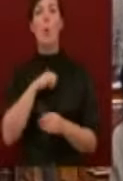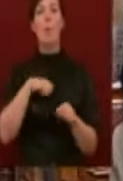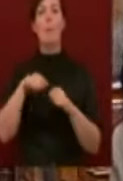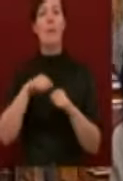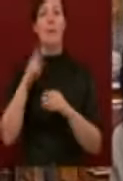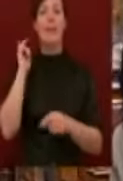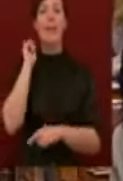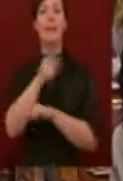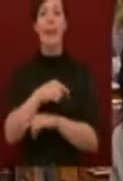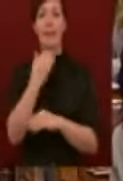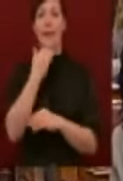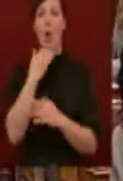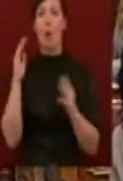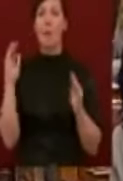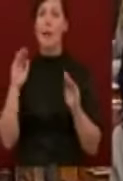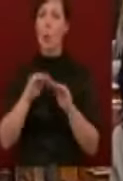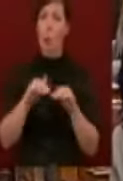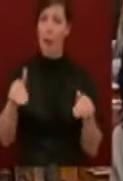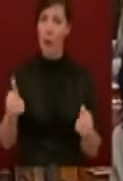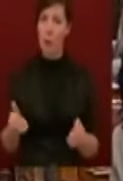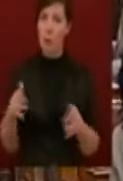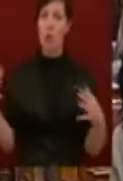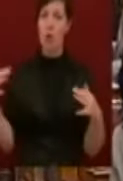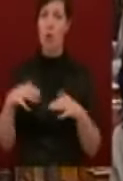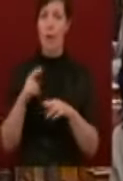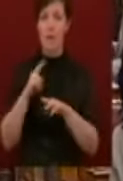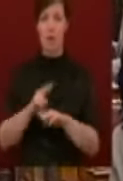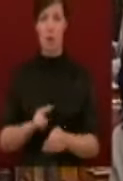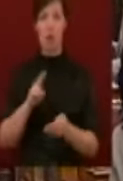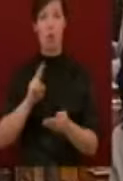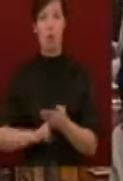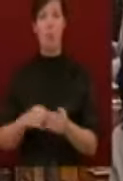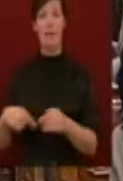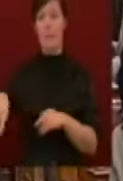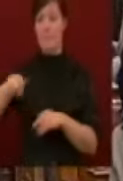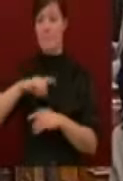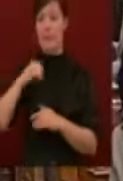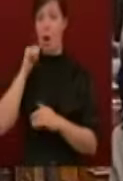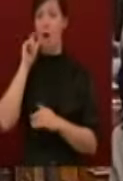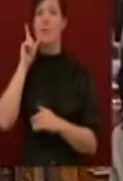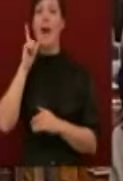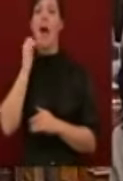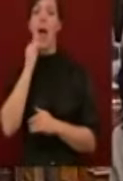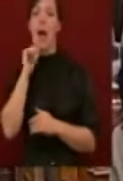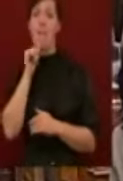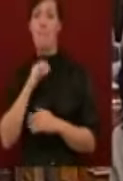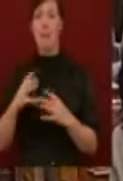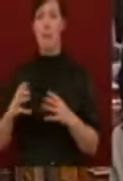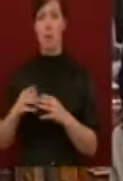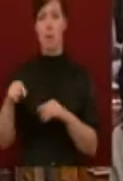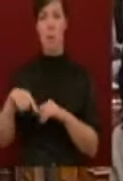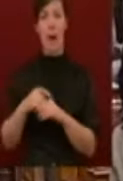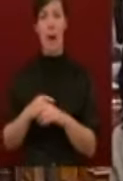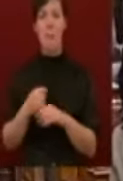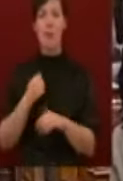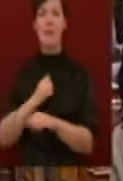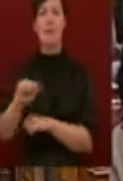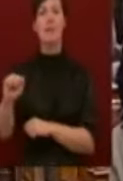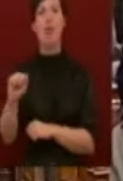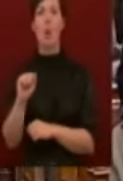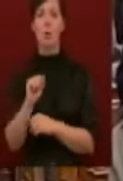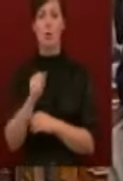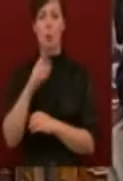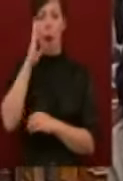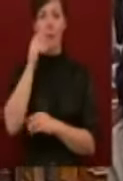gyülekezési jogot, mi, akik itt ülünk most az LNP frakciójában, ugyanolyan elkeszeredetten tiltakoztunk az emberi jogok